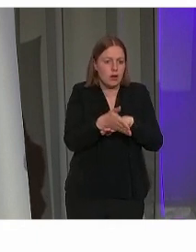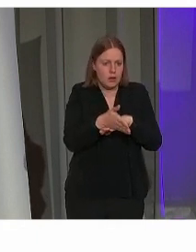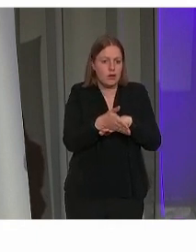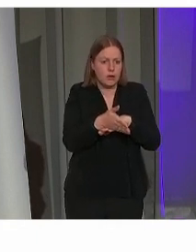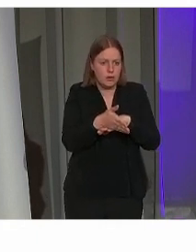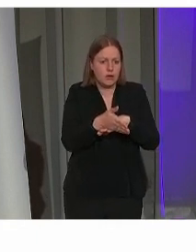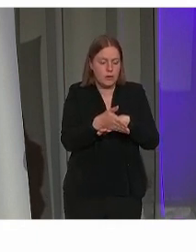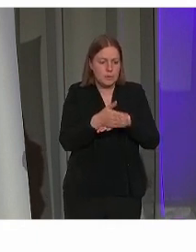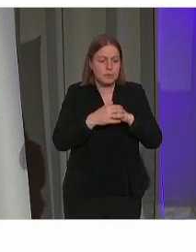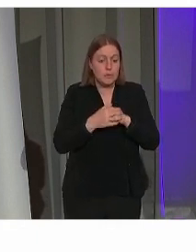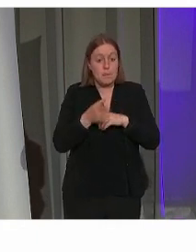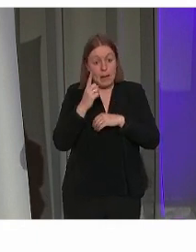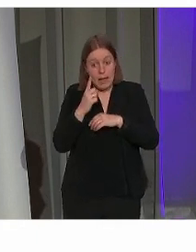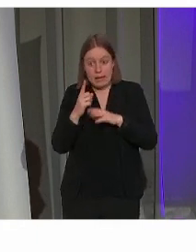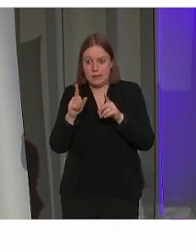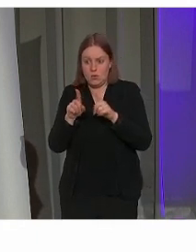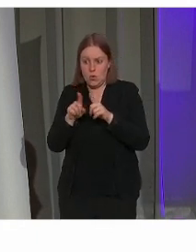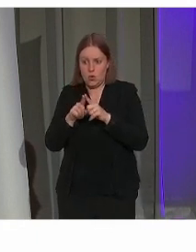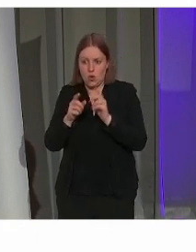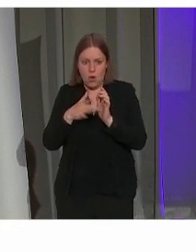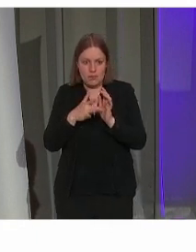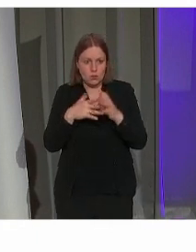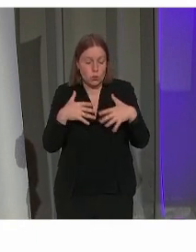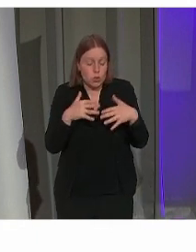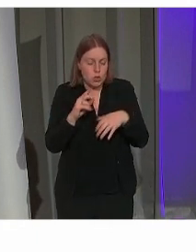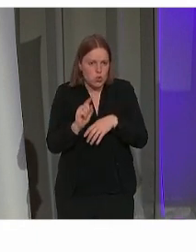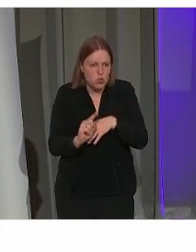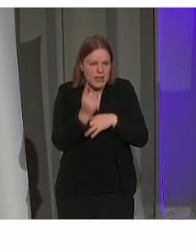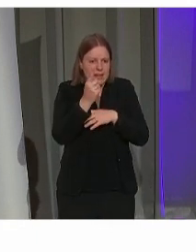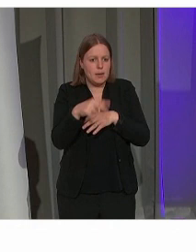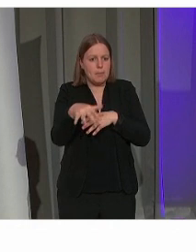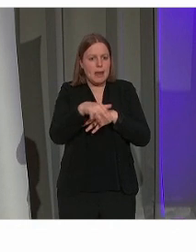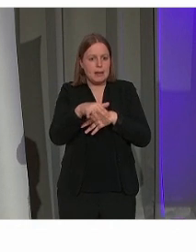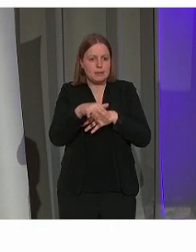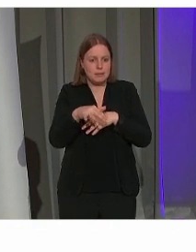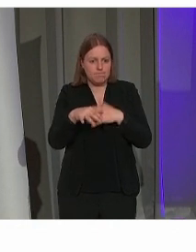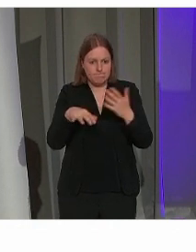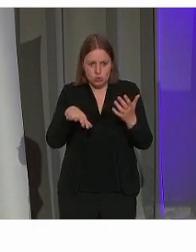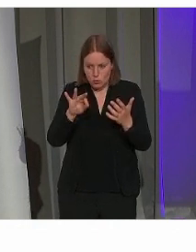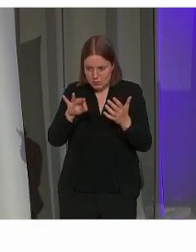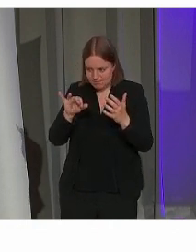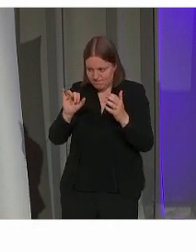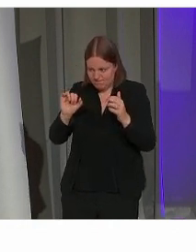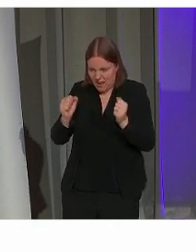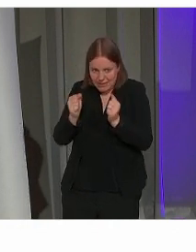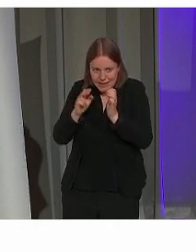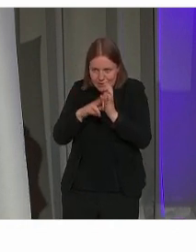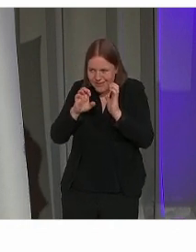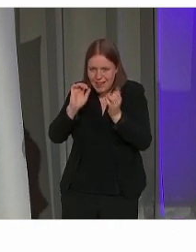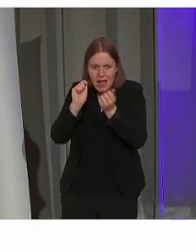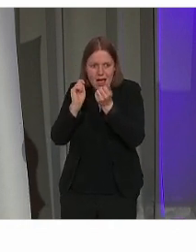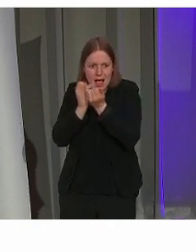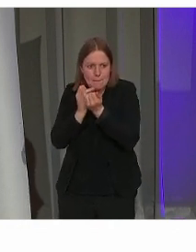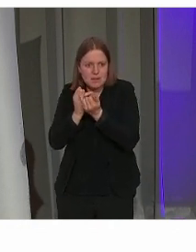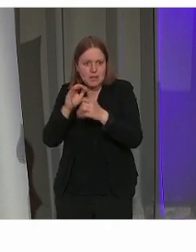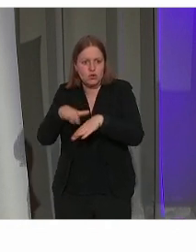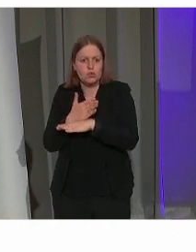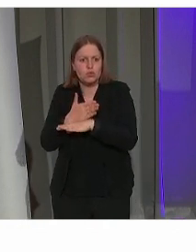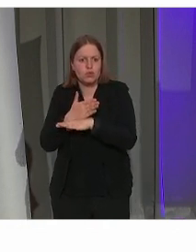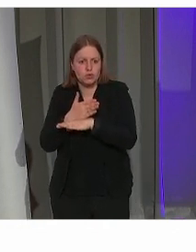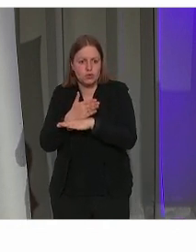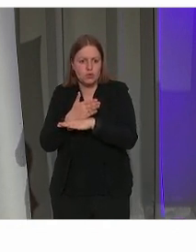manier te doen. Tegelijkertijd, omdat het iconische plekken zijn, zijn er niet altijd heel veel aanpassingen nodig, en zitten we regelmatig in